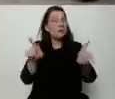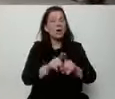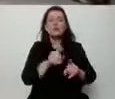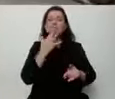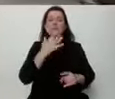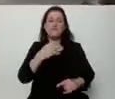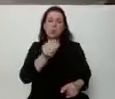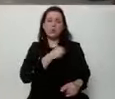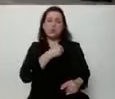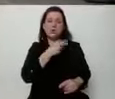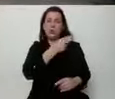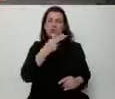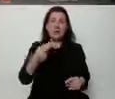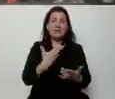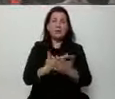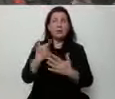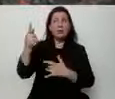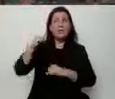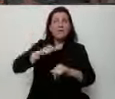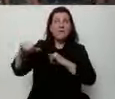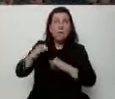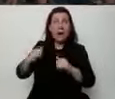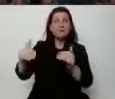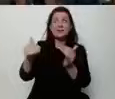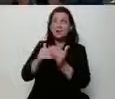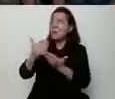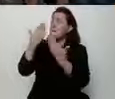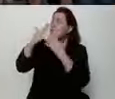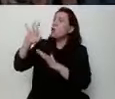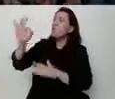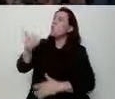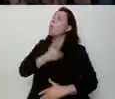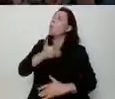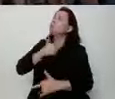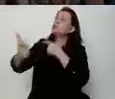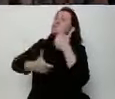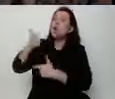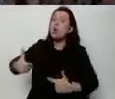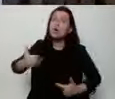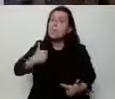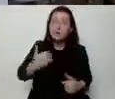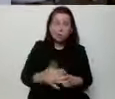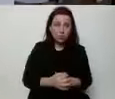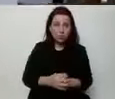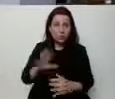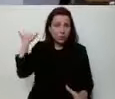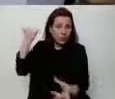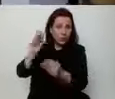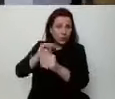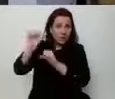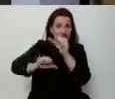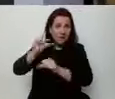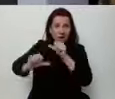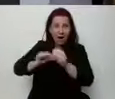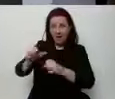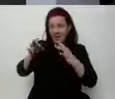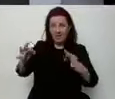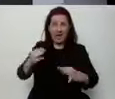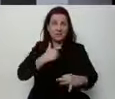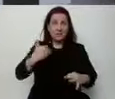Dlatego, że tę władzę trzeba rozliczyć z tego, co się przez ostatnie lata dzieje w Polsce.